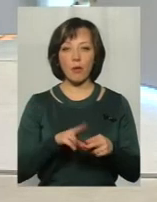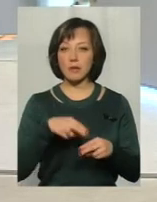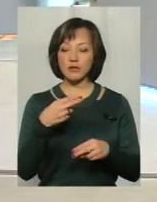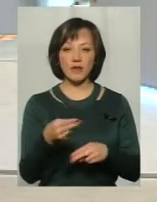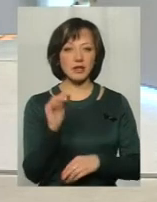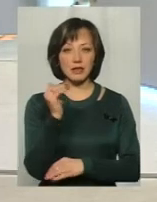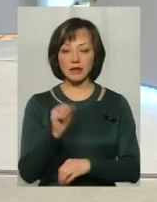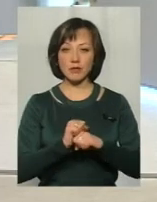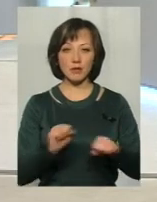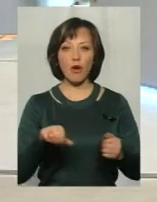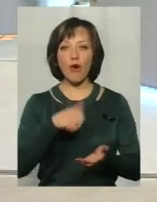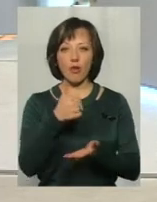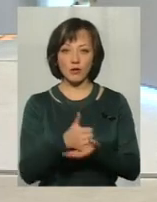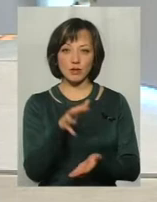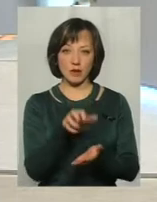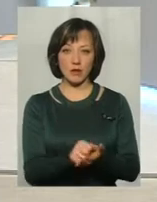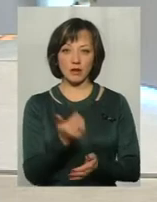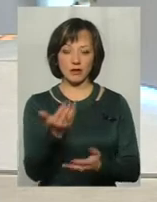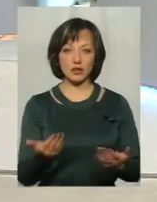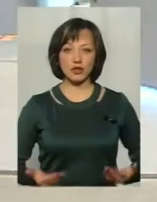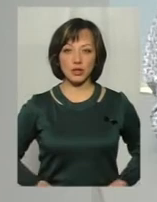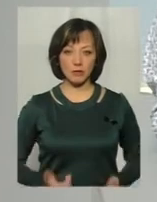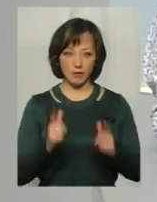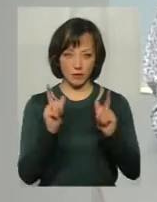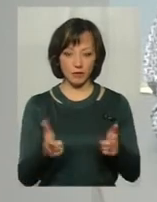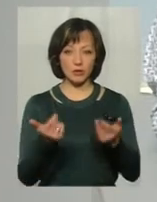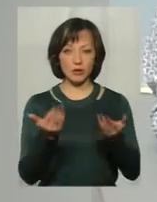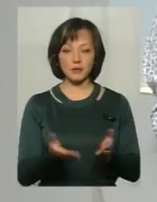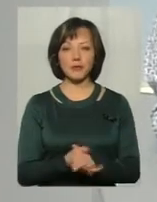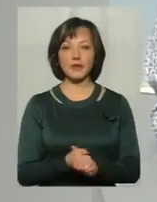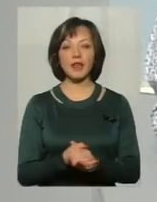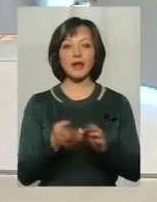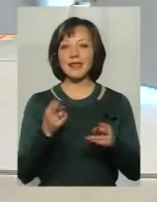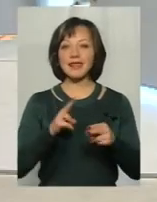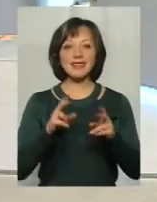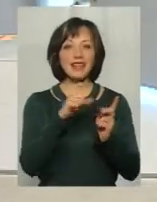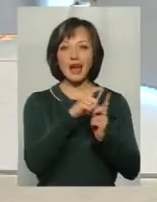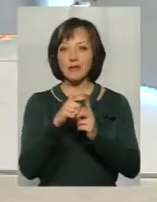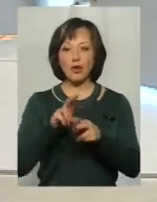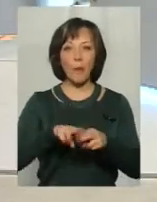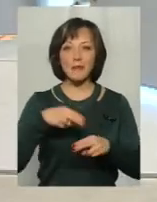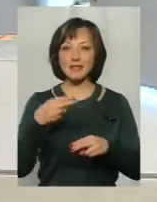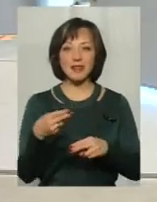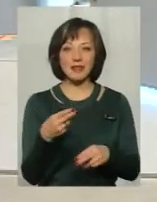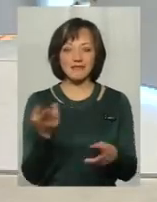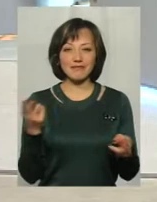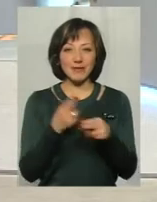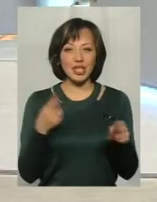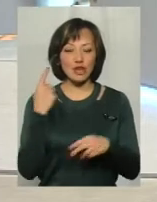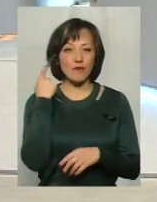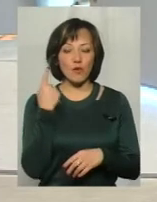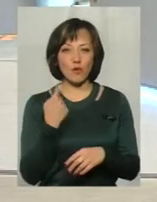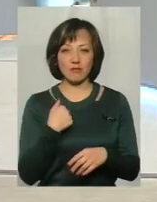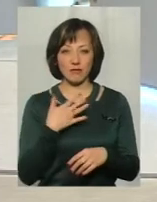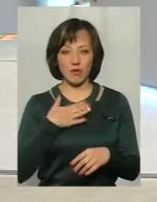Треба головну роль займати в їжиті. Погоджуєтеся. Термін компенсація, він навіть так от ріже в ухо, як на мене.